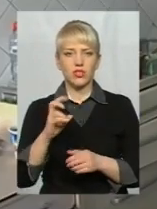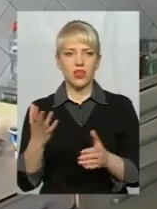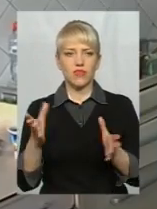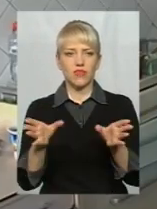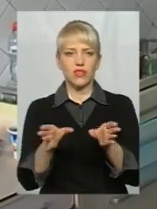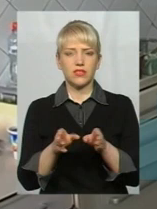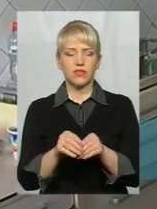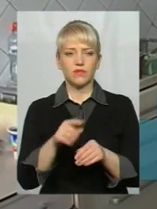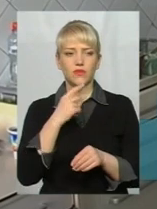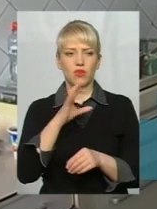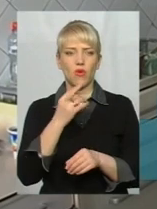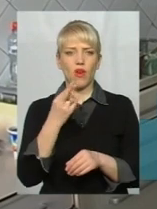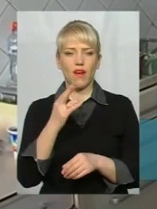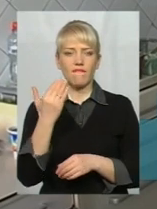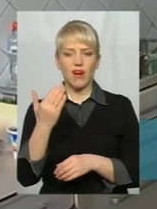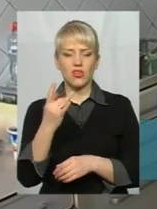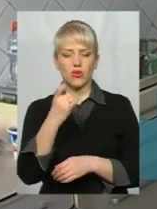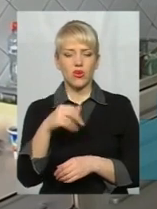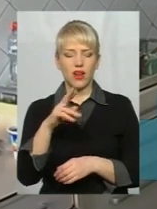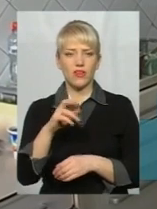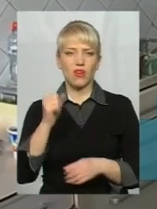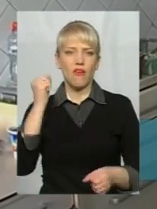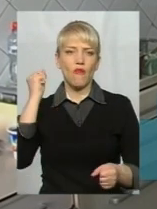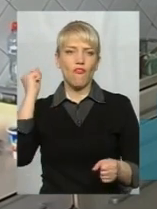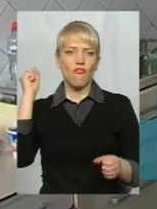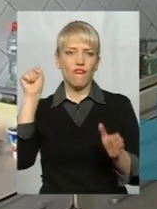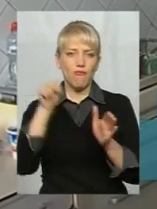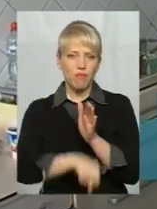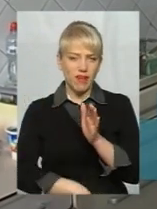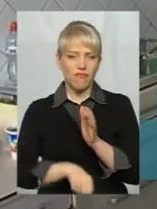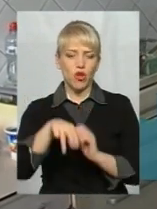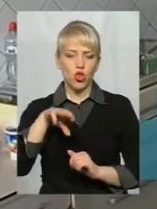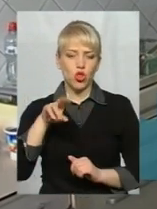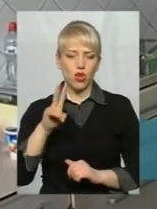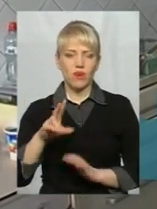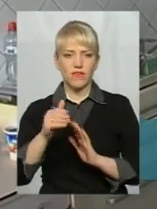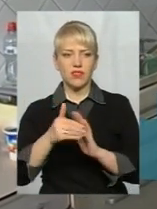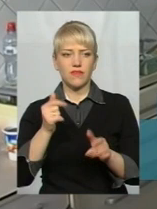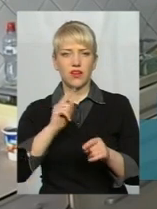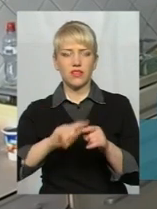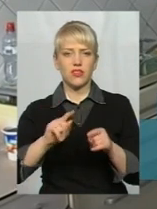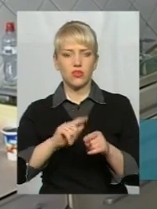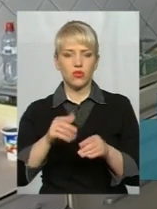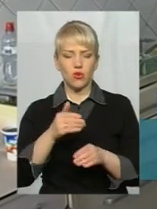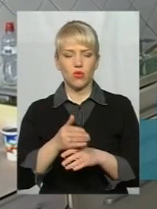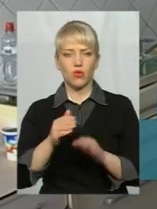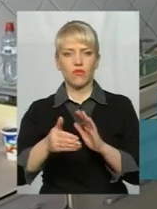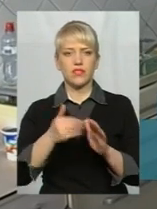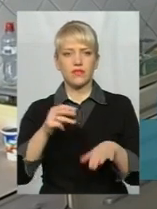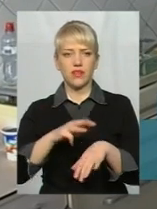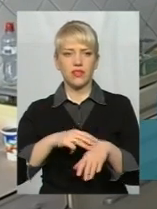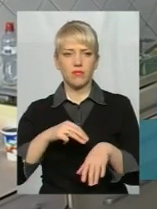що тоді для вашого Радіка вбив ток. Визиваєте скору, визиваєте міліцію. І тут дзвонючи